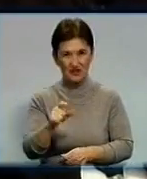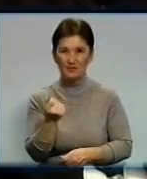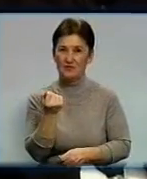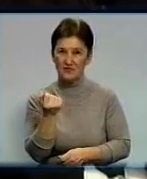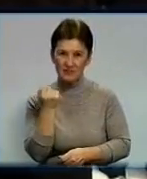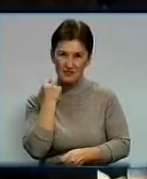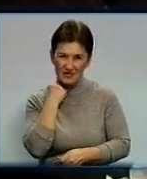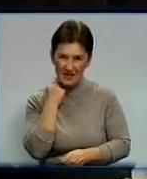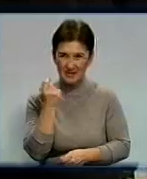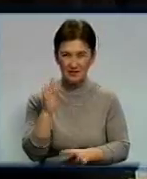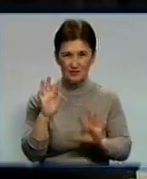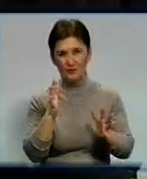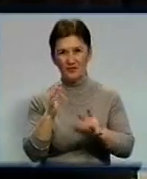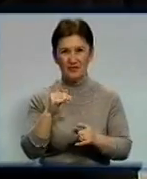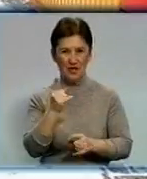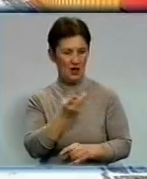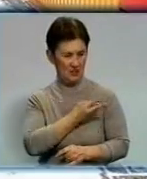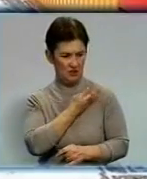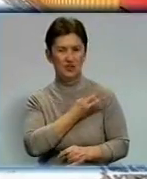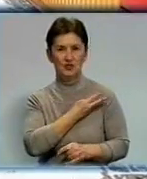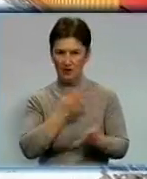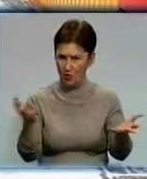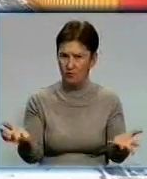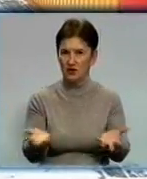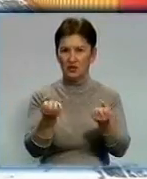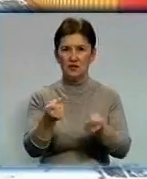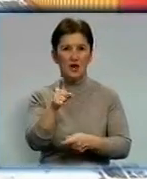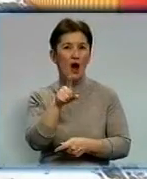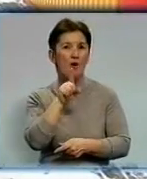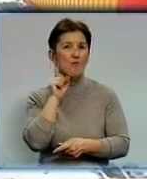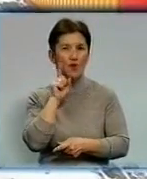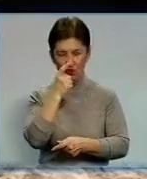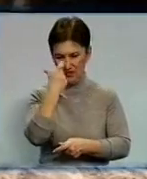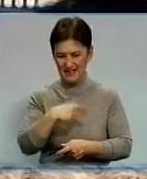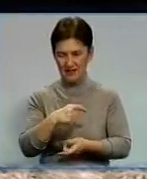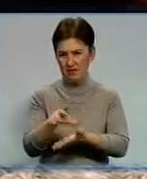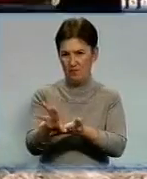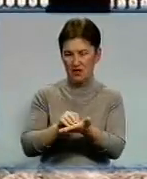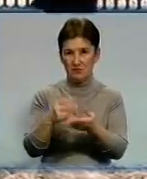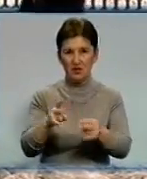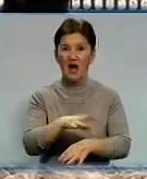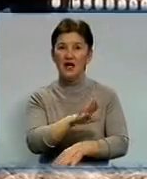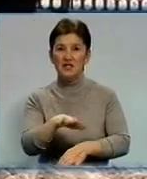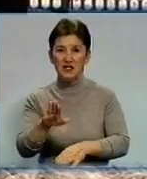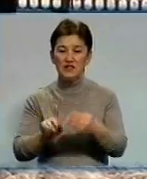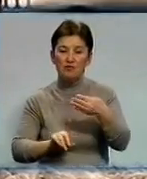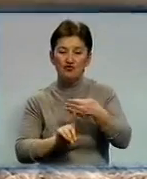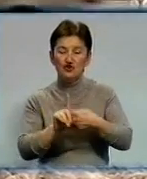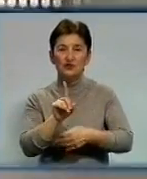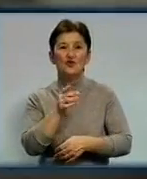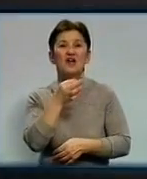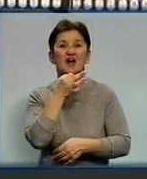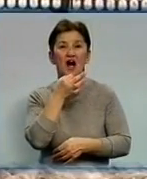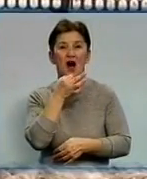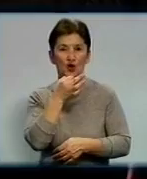з сигаретою, ініціативу депутатів підтримує. Себе, у приклад, молоді не ставить. Впевнений, тому, що діти починають рано курити та пити, винна